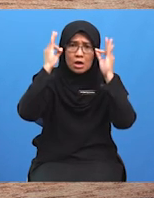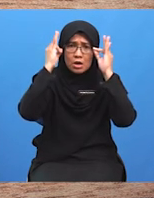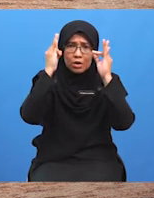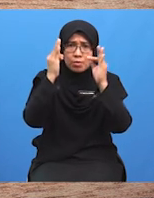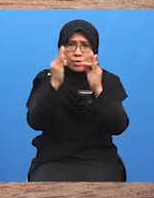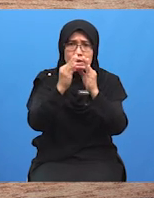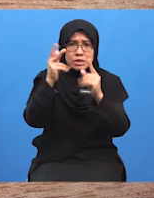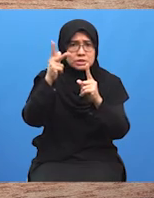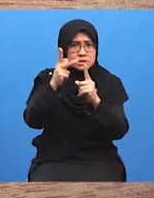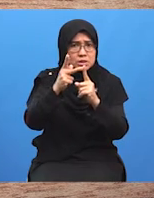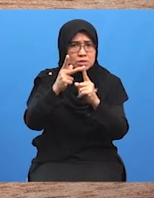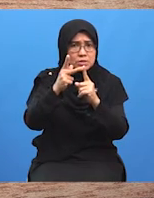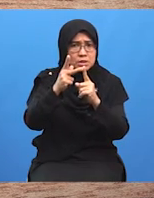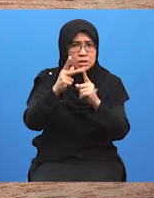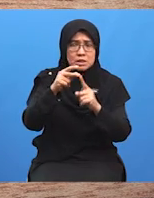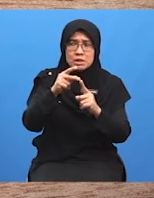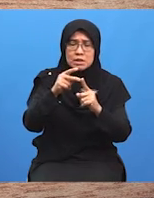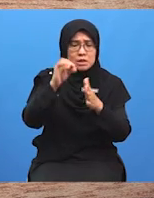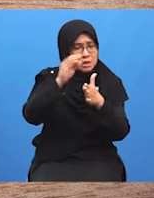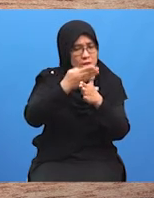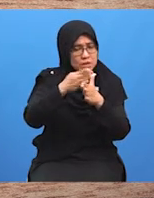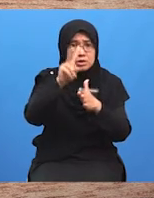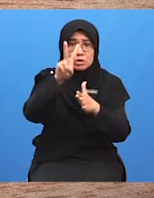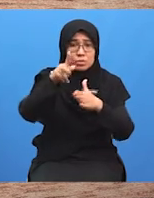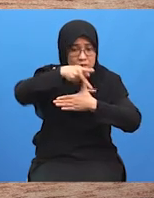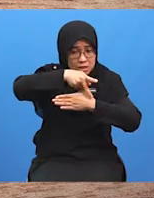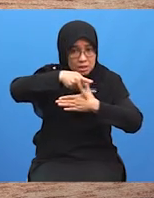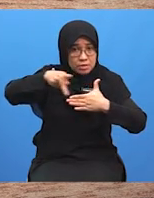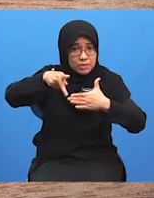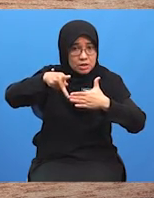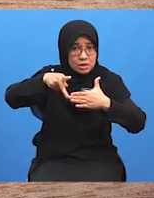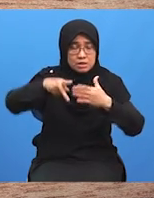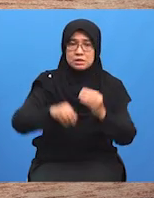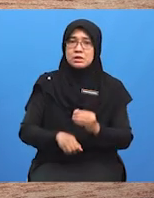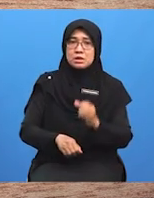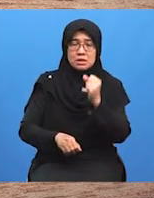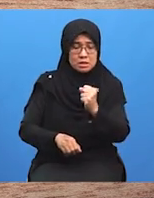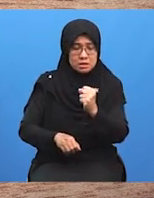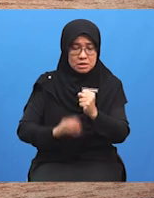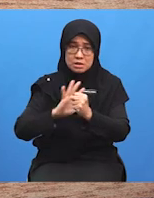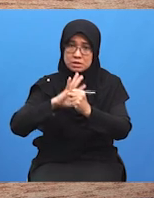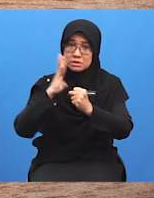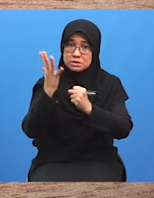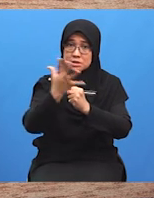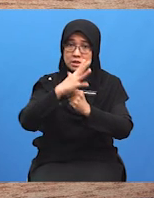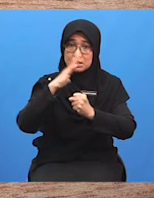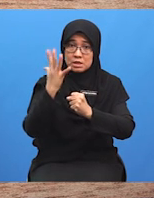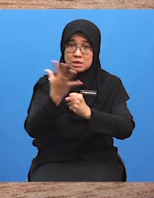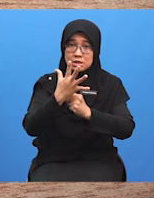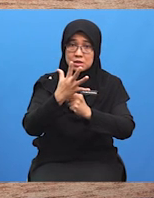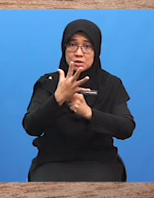kepada perundingan antara dua pihak Tahap serantau Adalah perundingan antara pihak